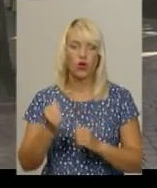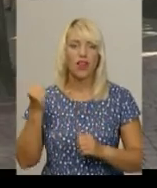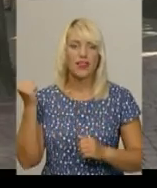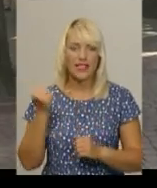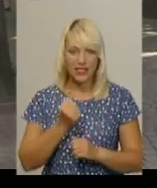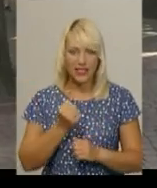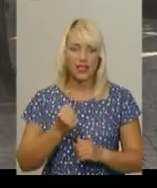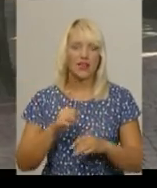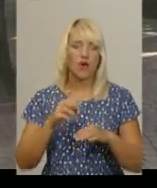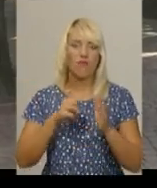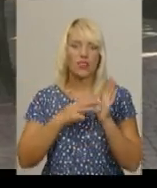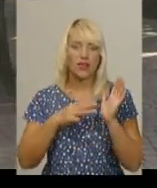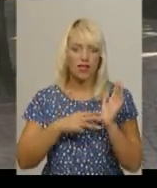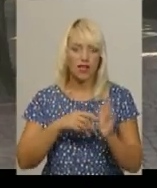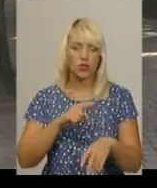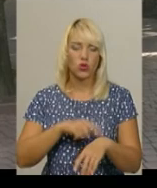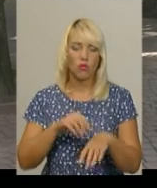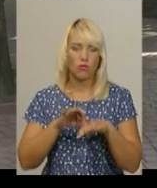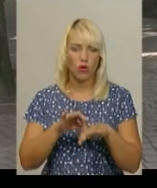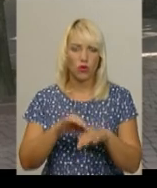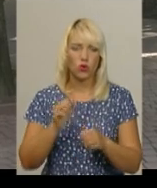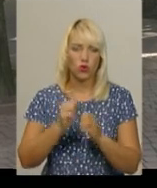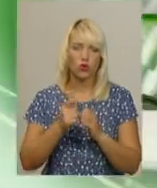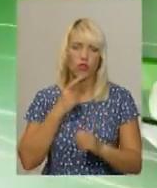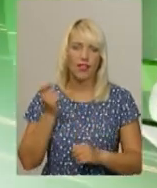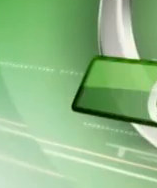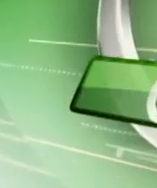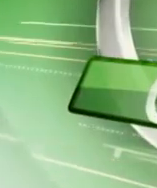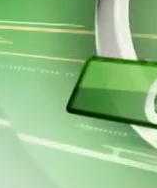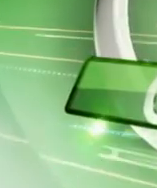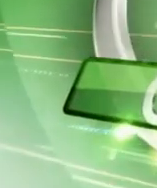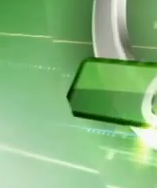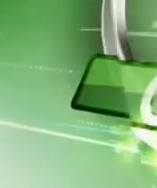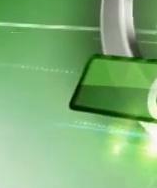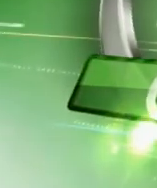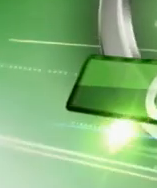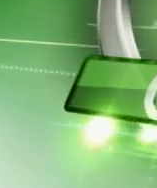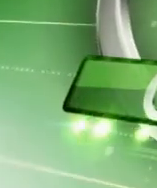о 18-й годині і кожної неділі. Музика